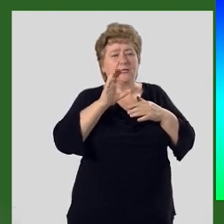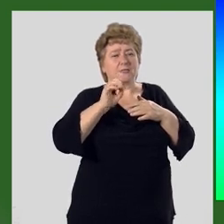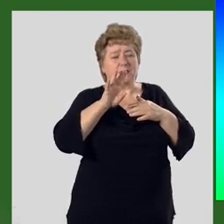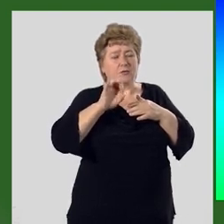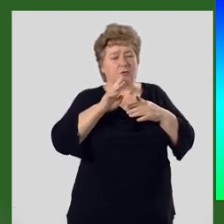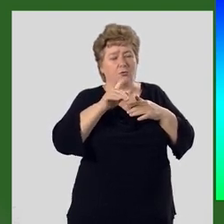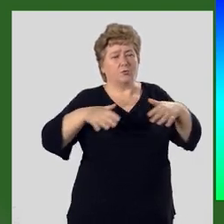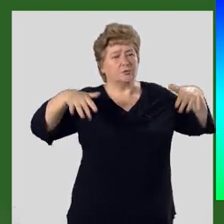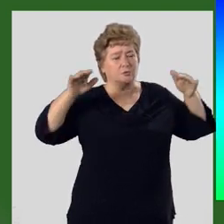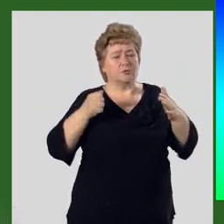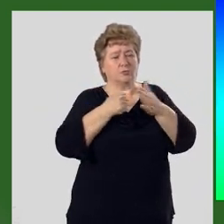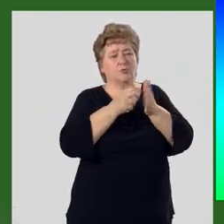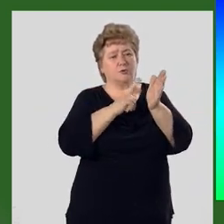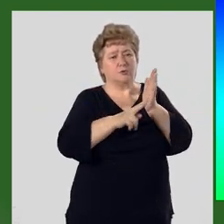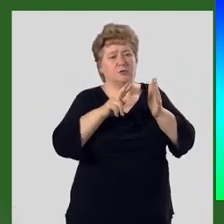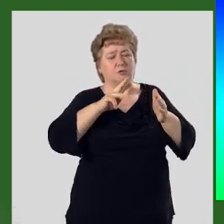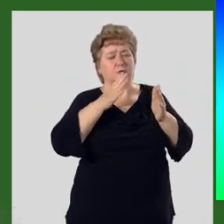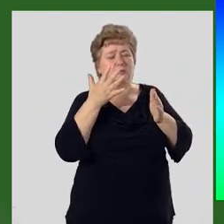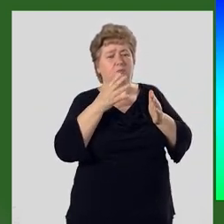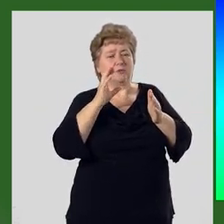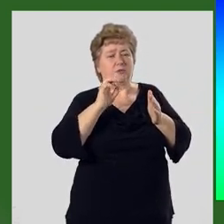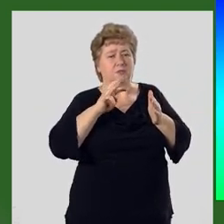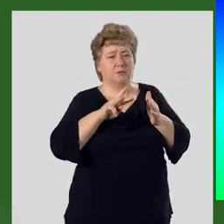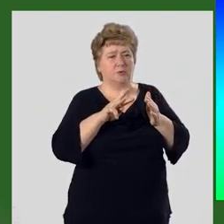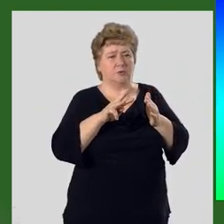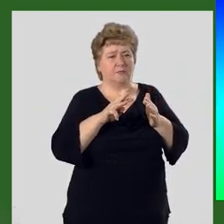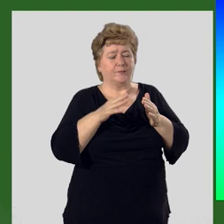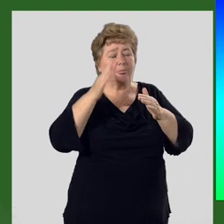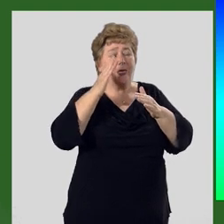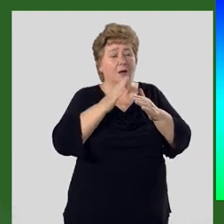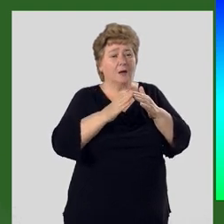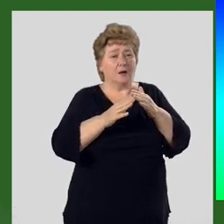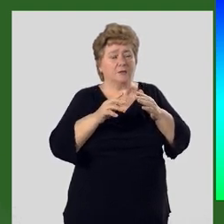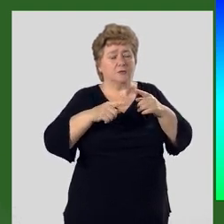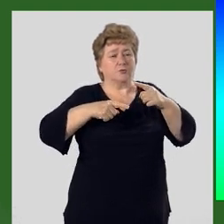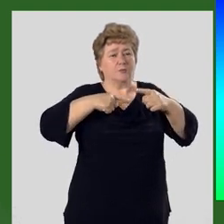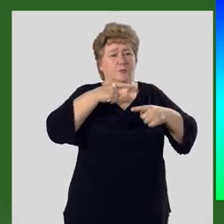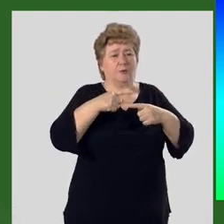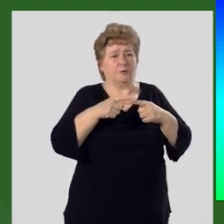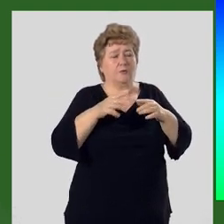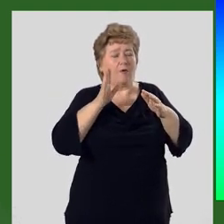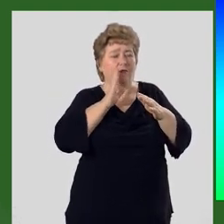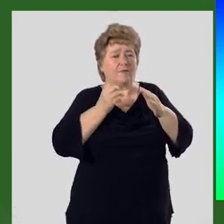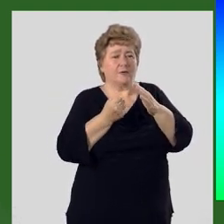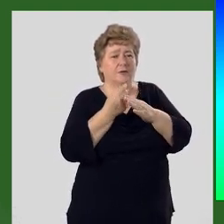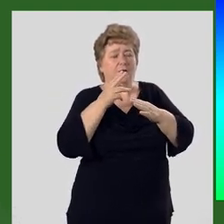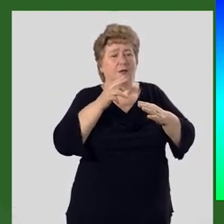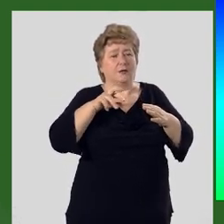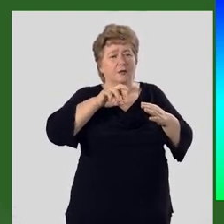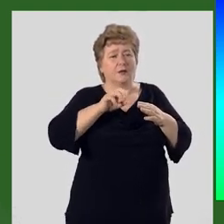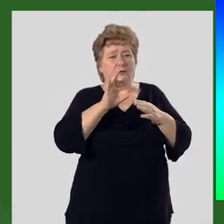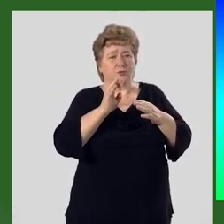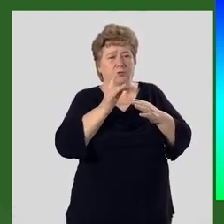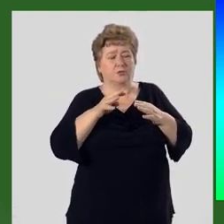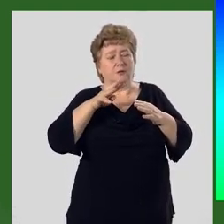с размахом крыльев до 75 сантиметров. К концу палеозойской эры в воде появились ящеры